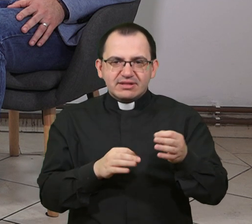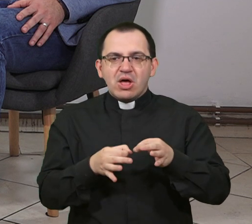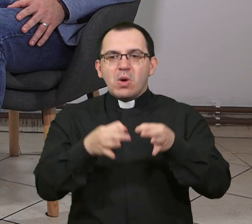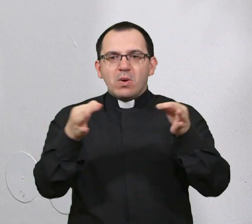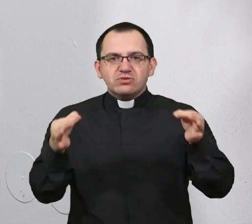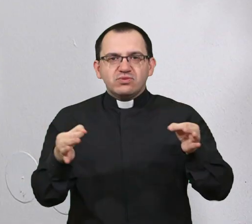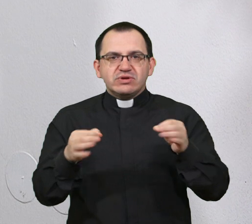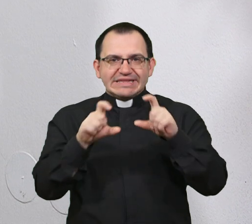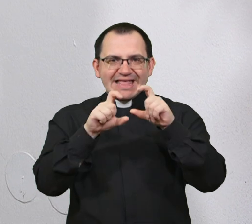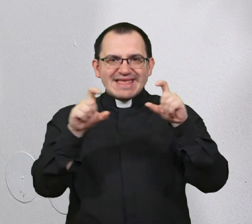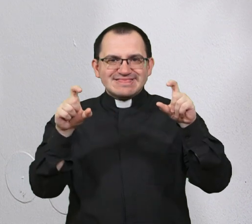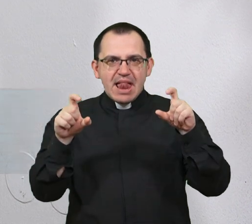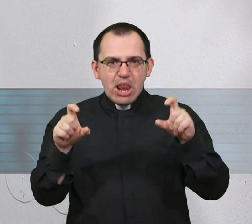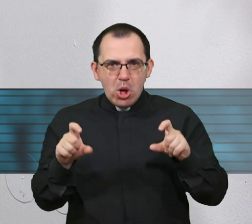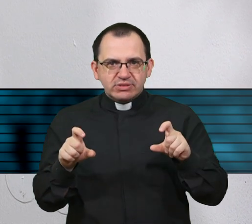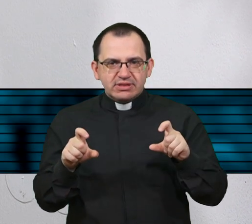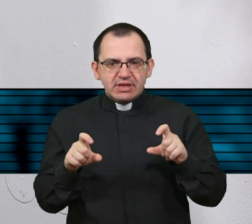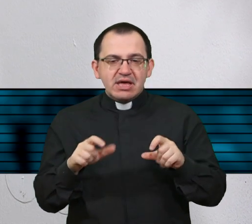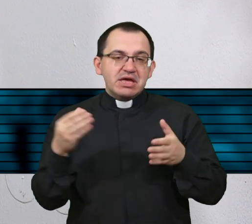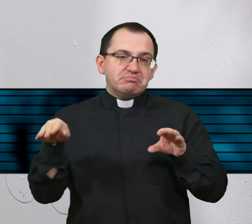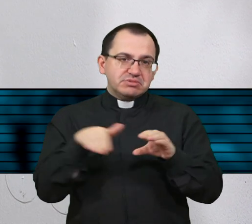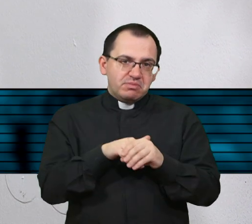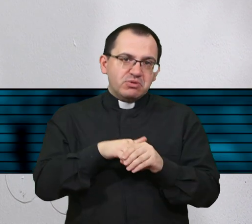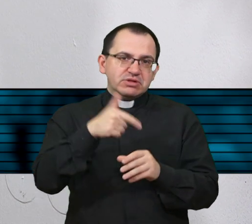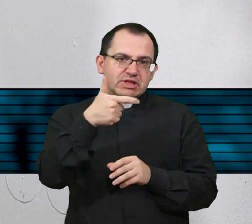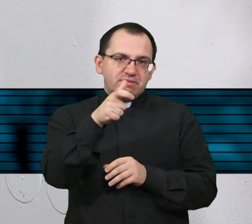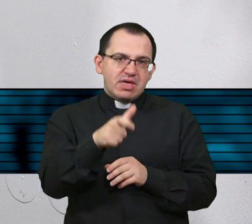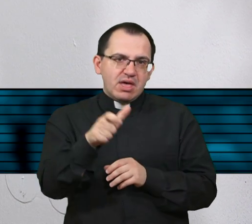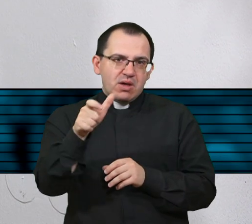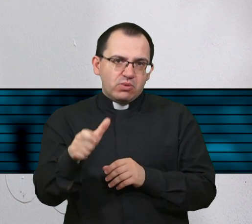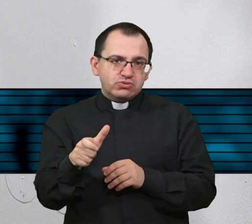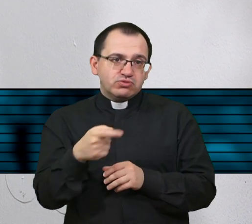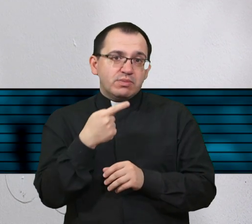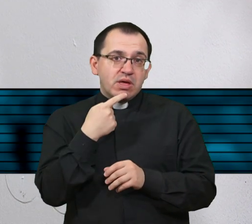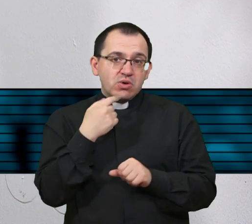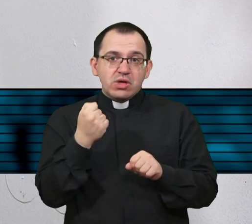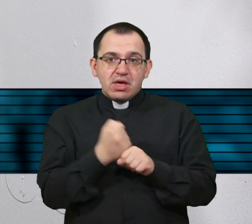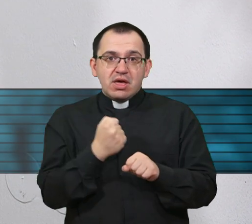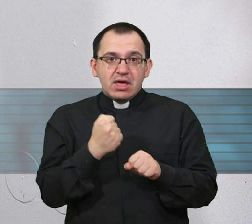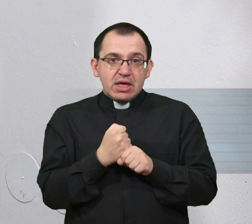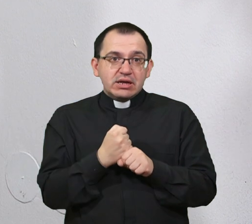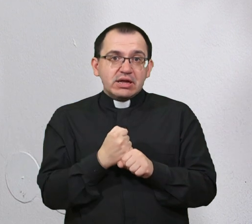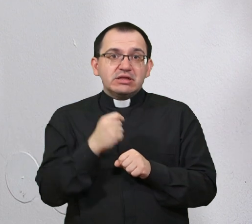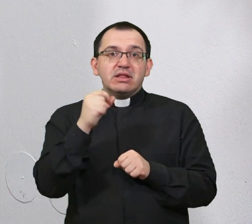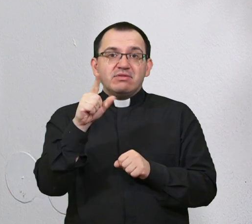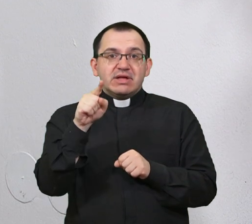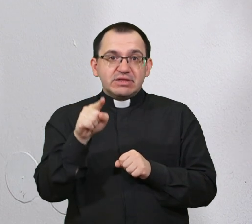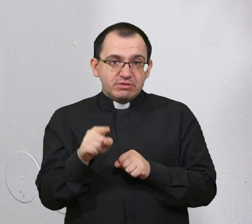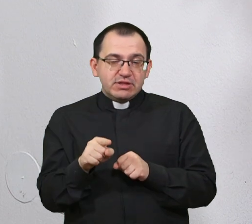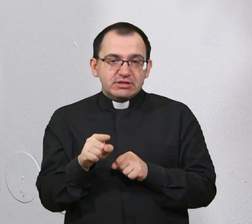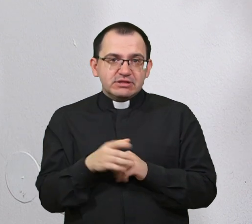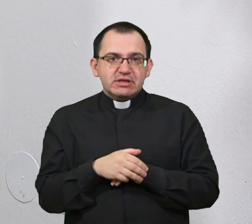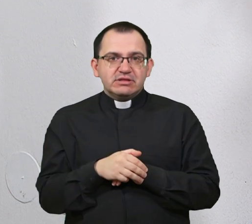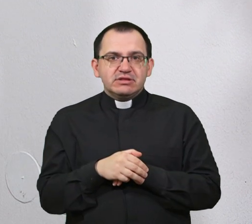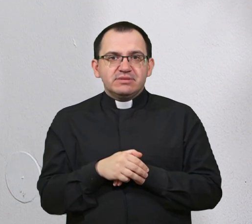salon i zaposliti dvije osobe koje su radile 12 mjeseci